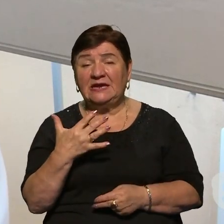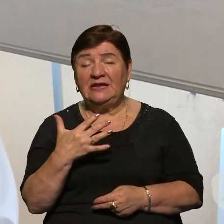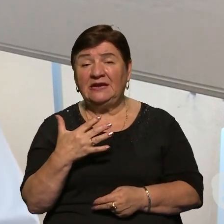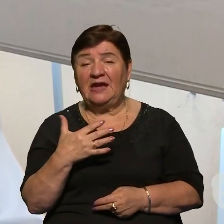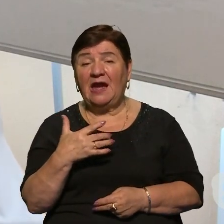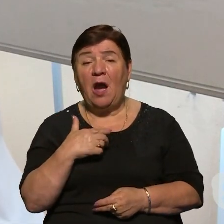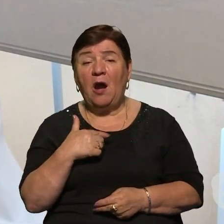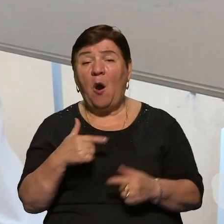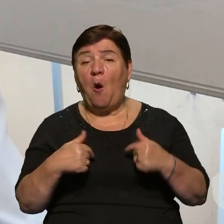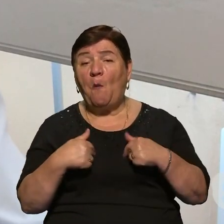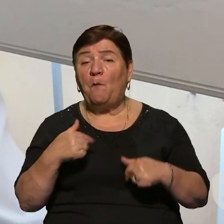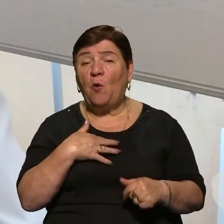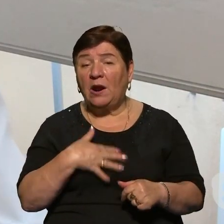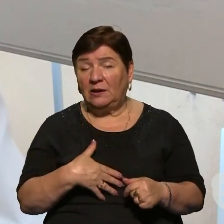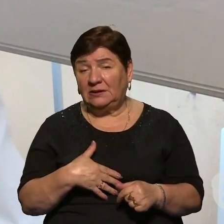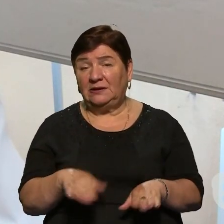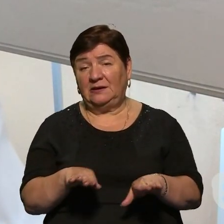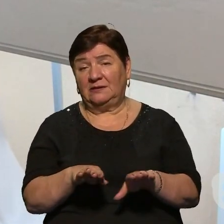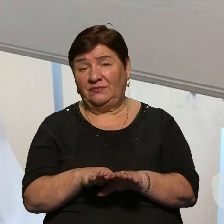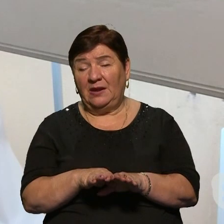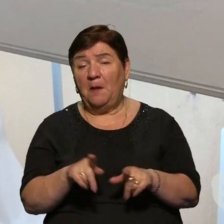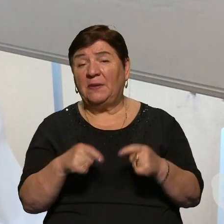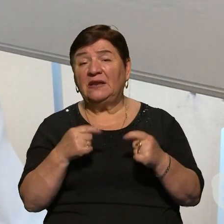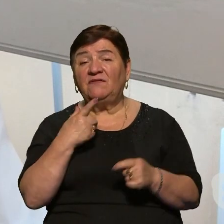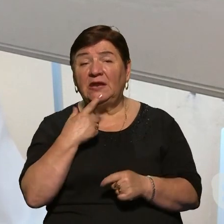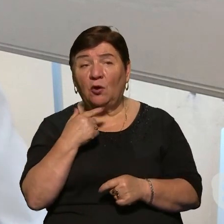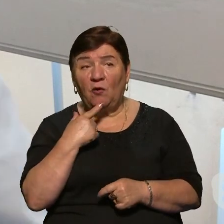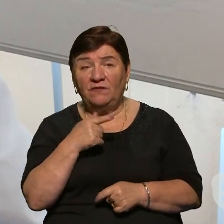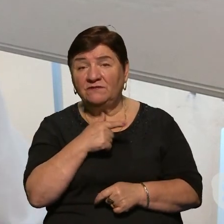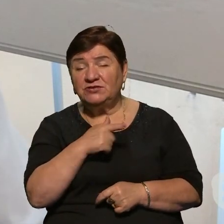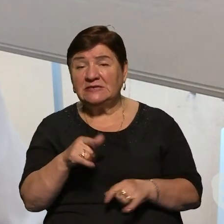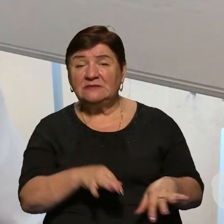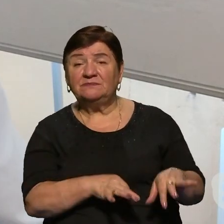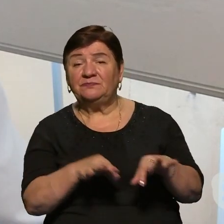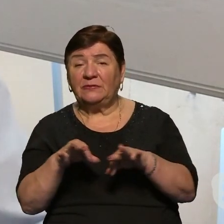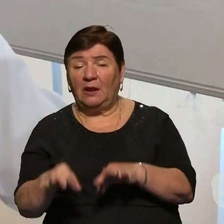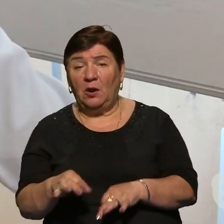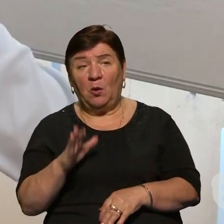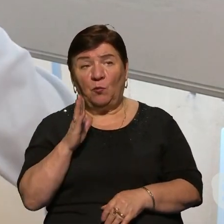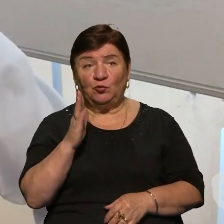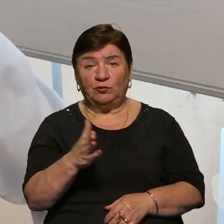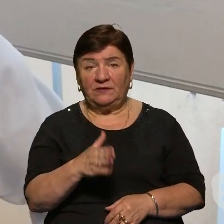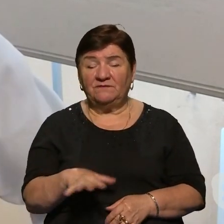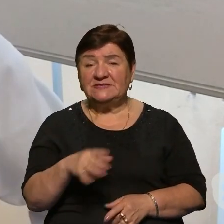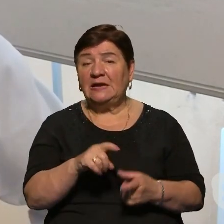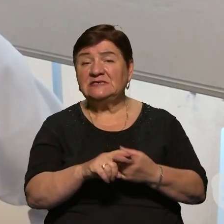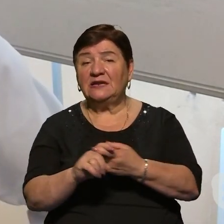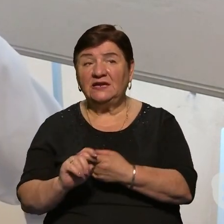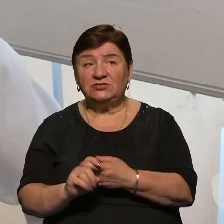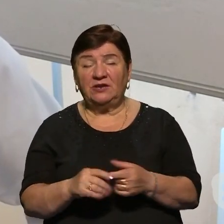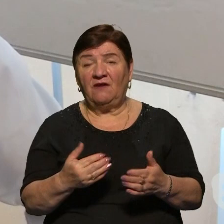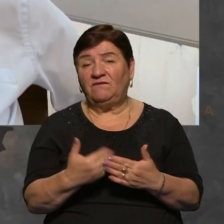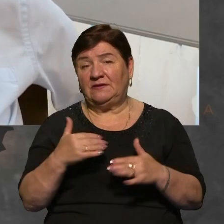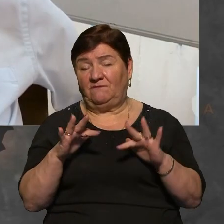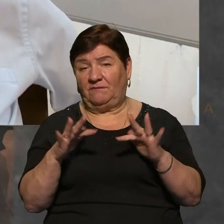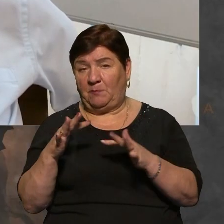може бути суперкритичне поранення, переливання крові, час транспортування великий. Це все залежить від випадку.